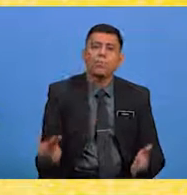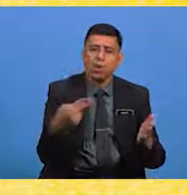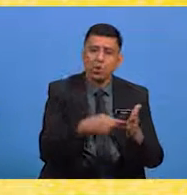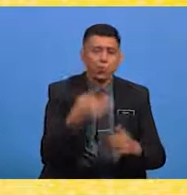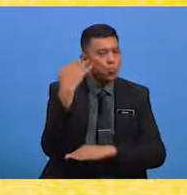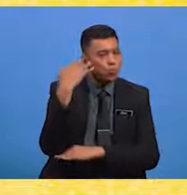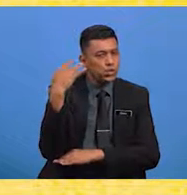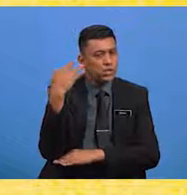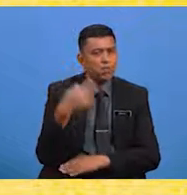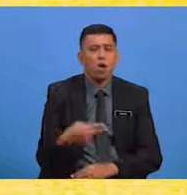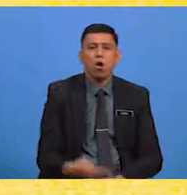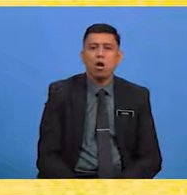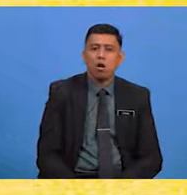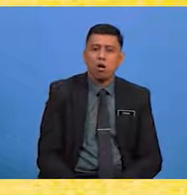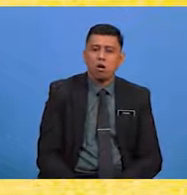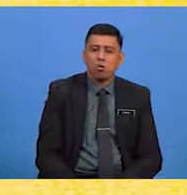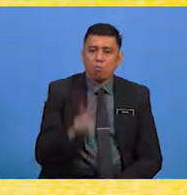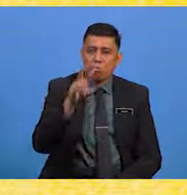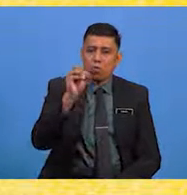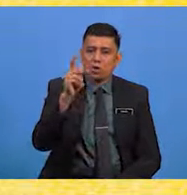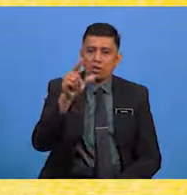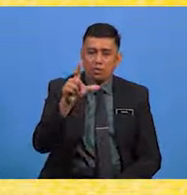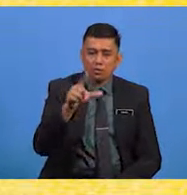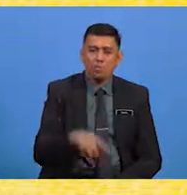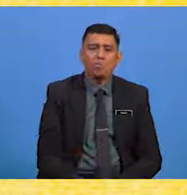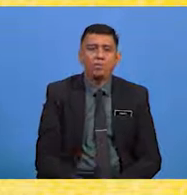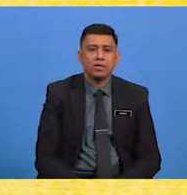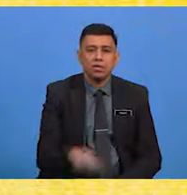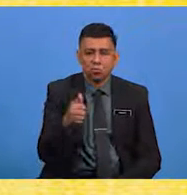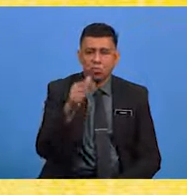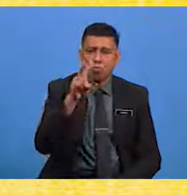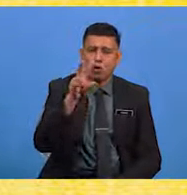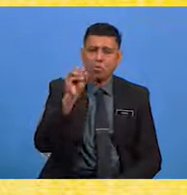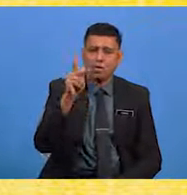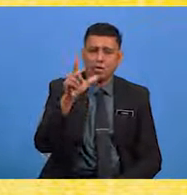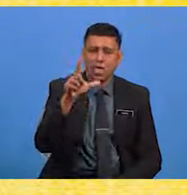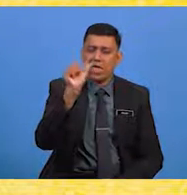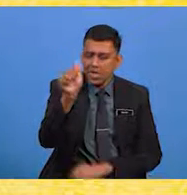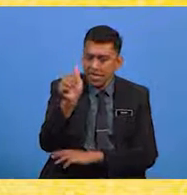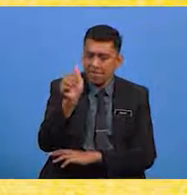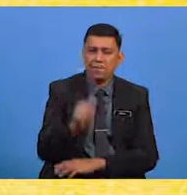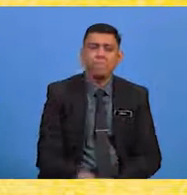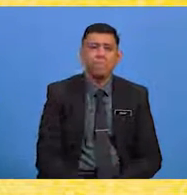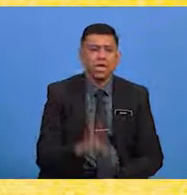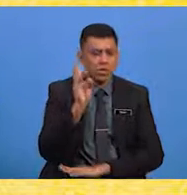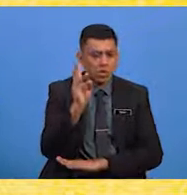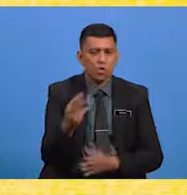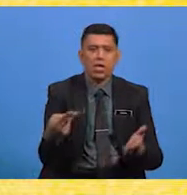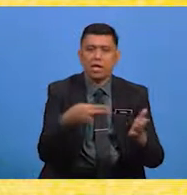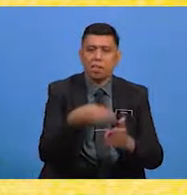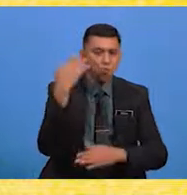perulangan bunyi huruf vokal Bagi asonansi, iaitu vokal A Keenam,